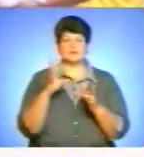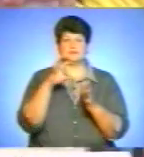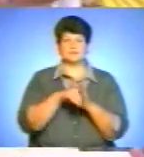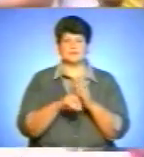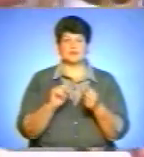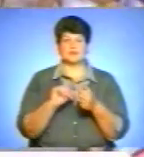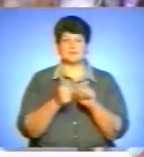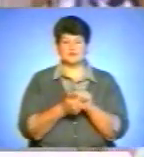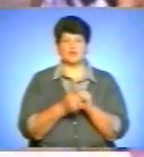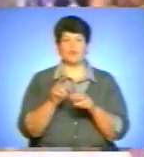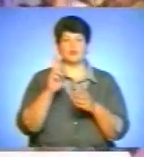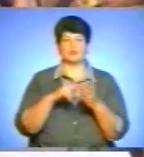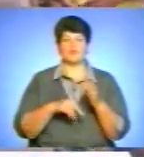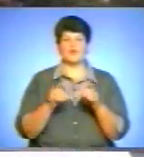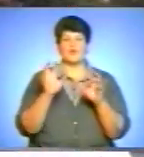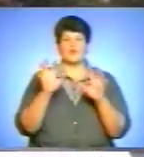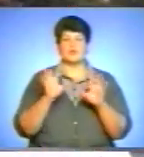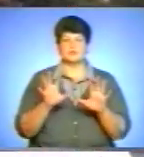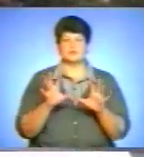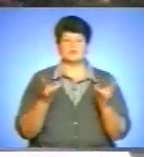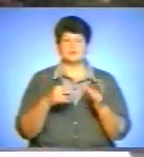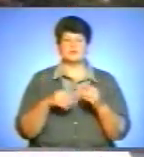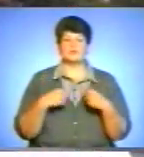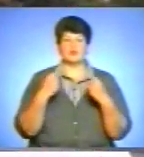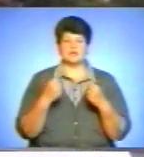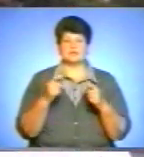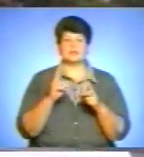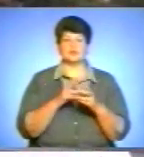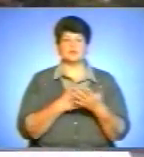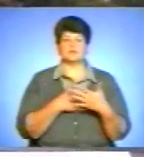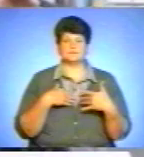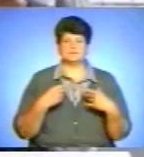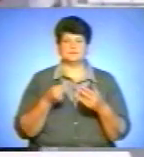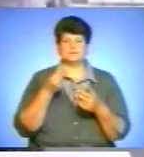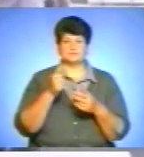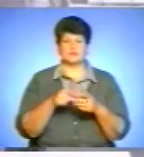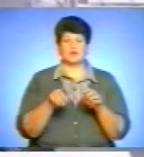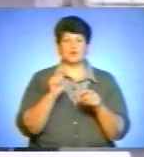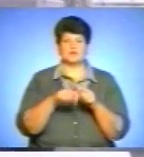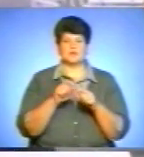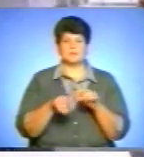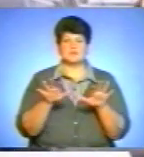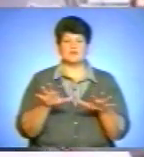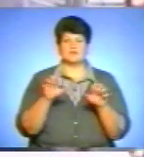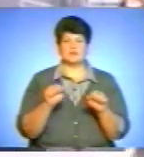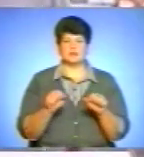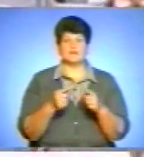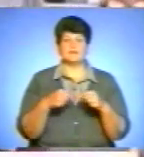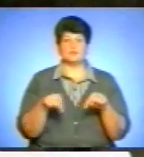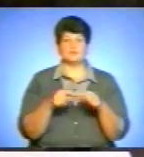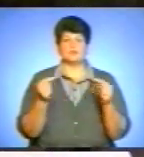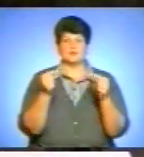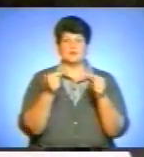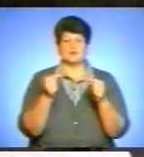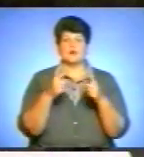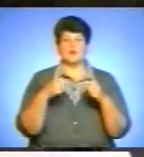бюджетного кодексів. Чесних платників податків стимулюватимуть, а тих, хто ухиляється, контролюватиме місцева влада і відповідні відомства. Кошти спрямовуватимуть